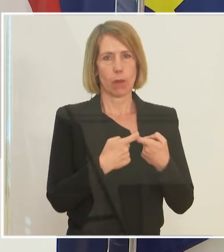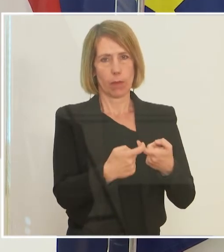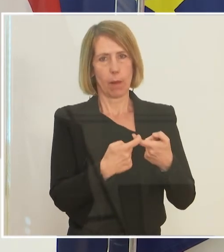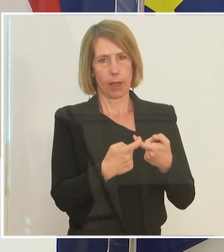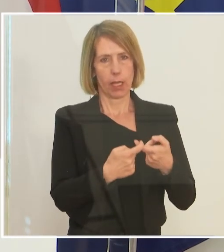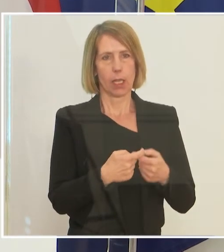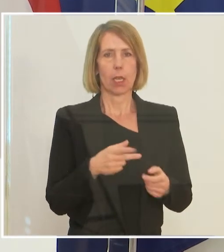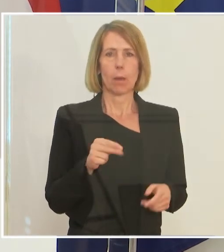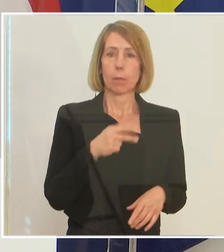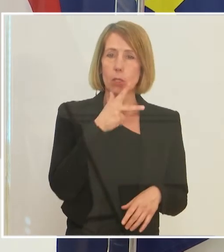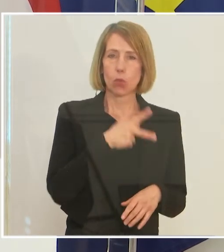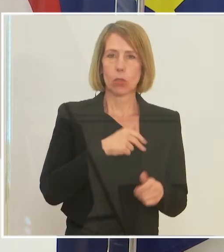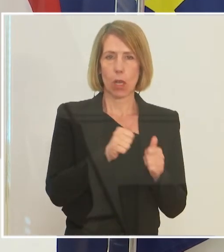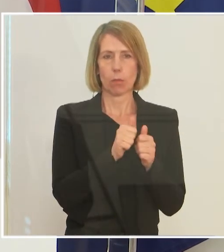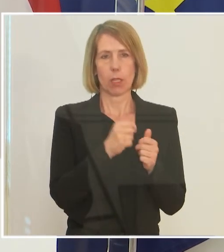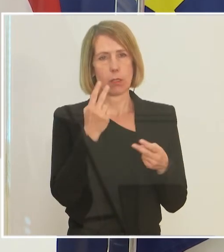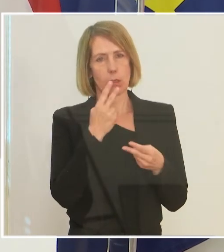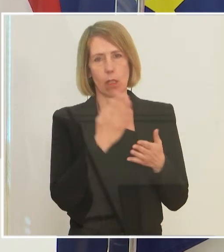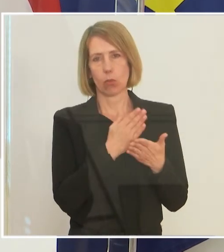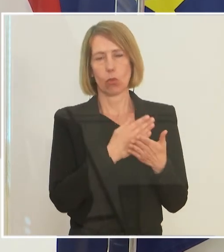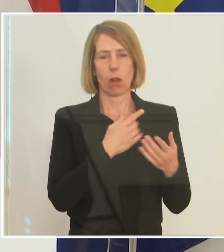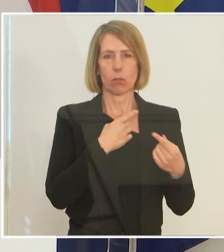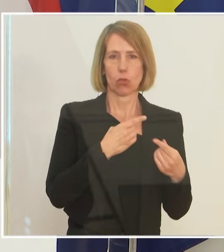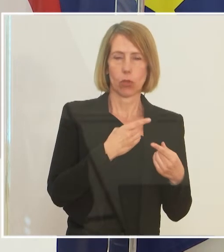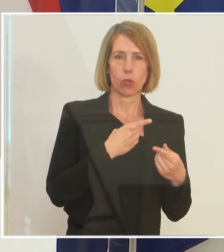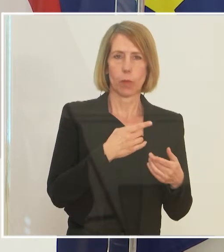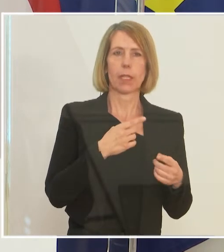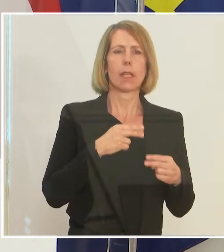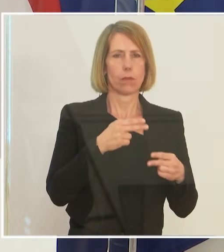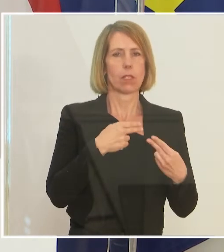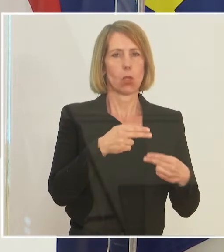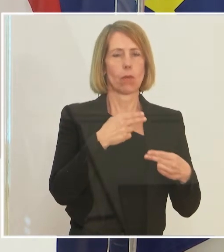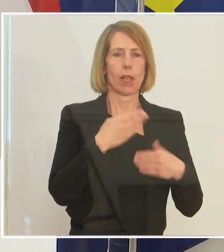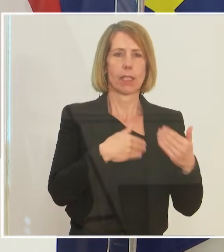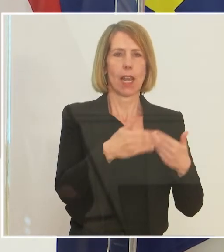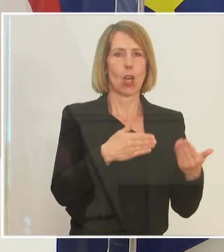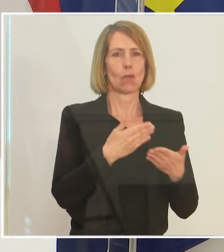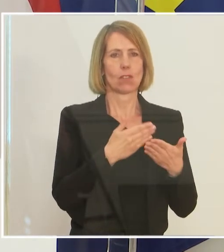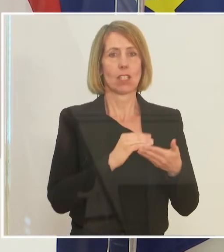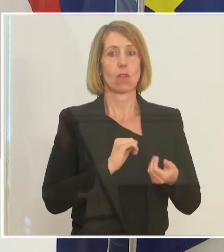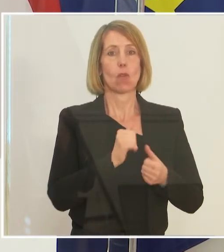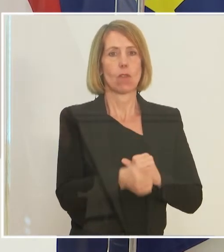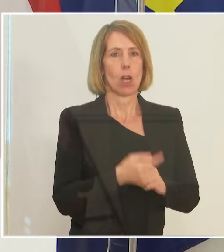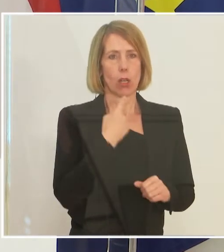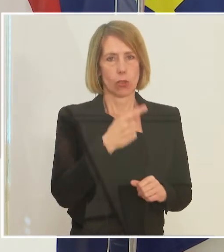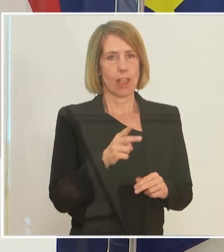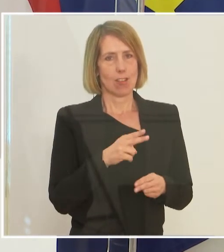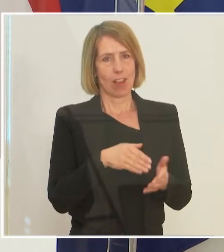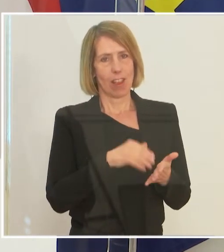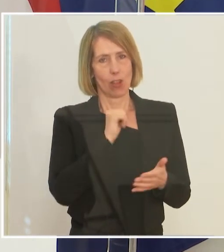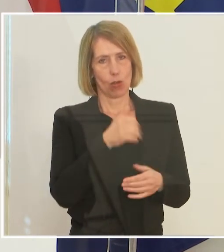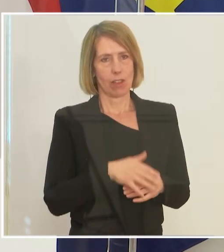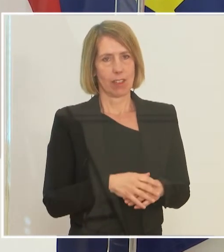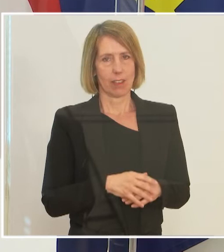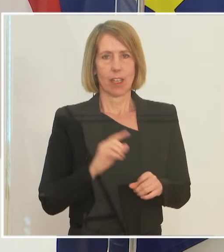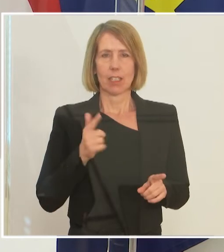Sozialpartnern Gespräche geführt und werden das weiter tun. Insofern kann ich denen auch nicht vorgreifen. Die zweite Frage, glaube ich, habe